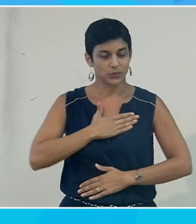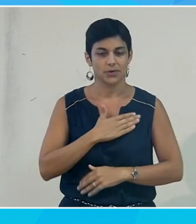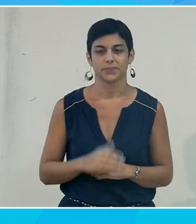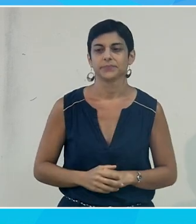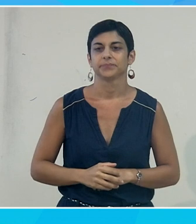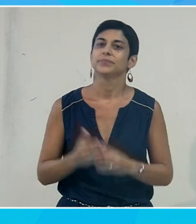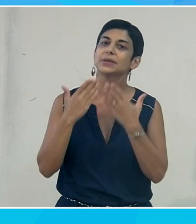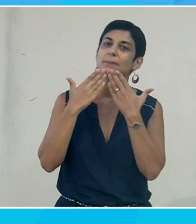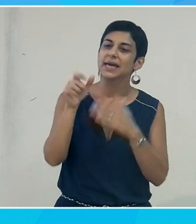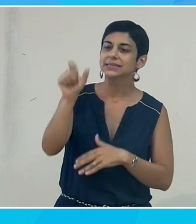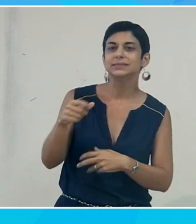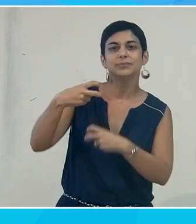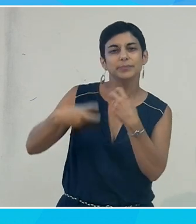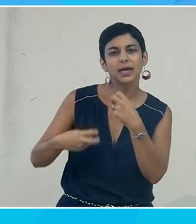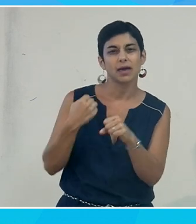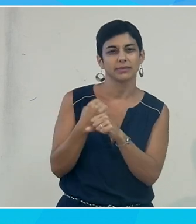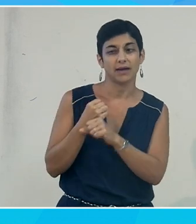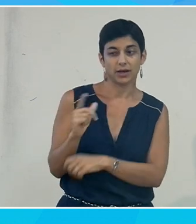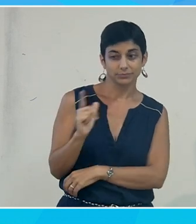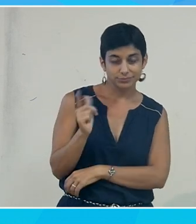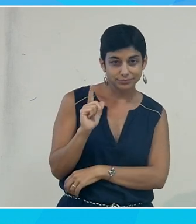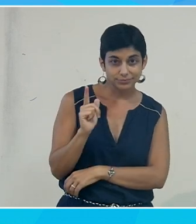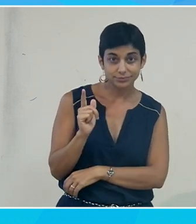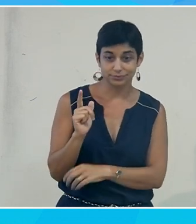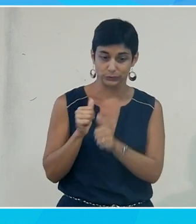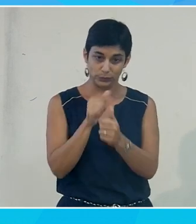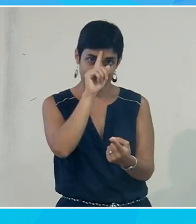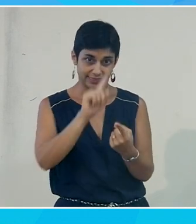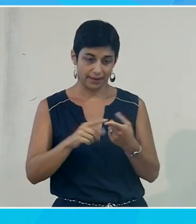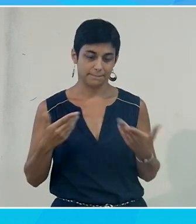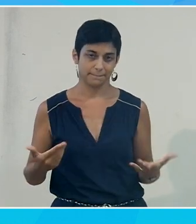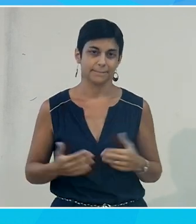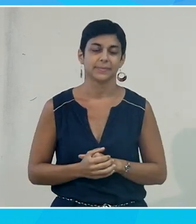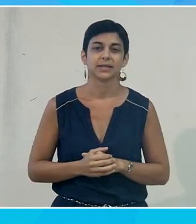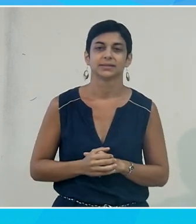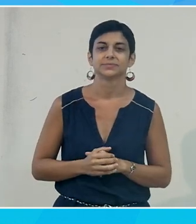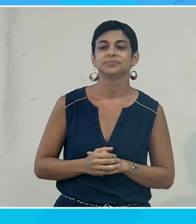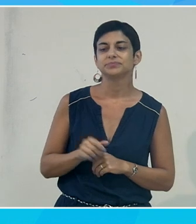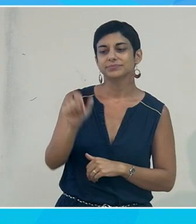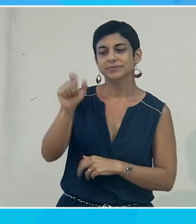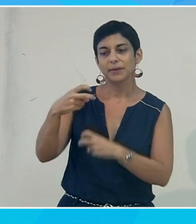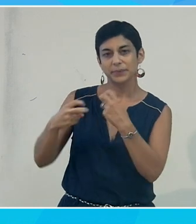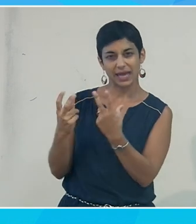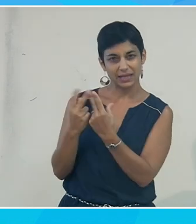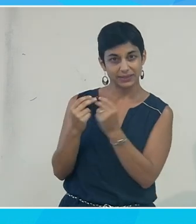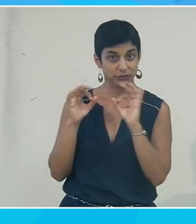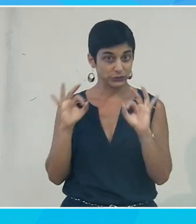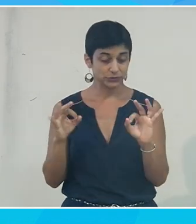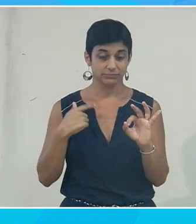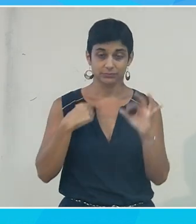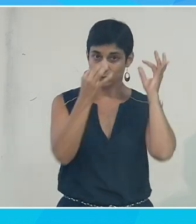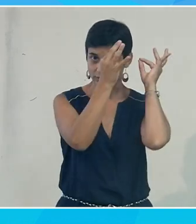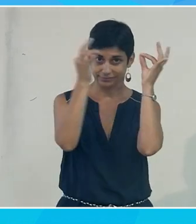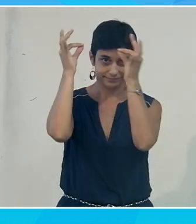Je remercie Pierre, puisqu'on a travaillé pas mal, en fait, sur cette thématique. Et effectivement, comme Pierre l'expliquait, j'ai, en fait, une double